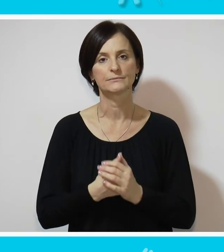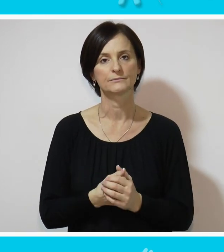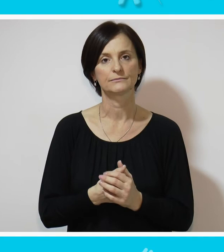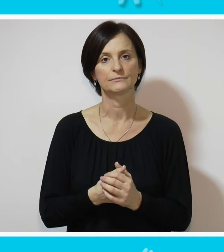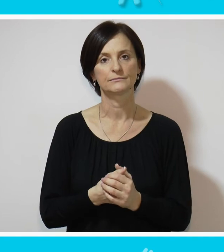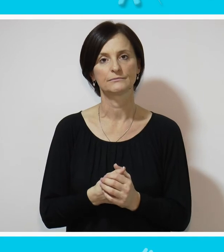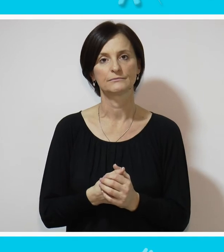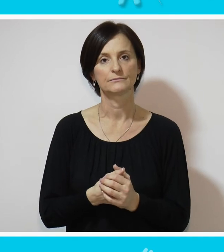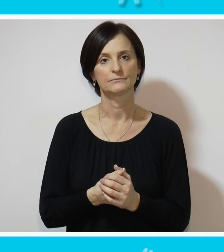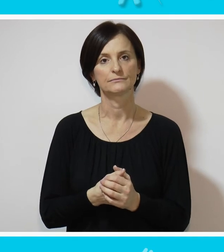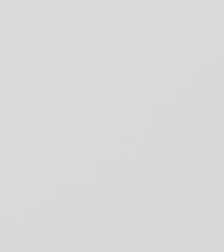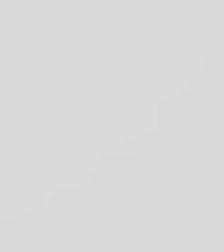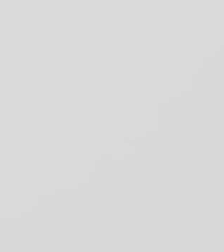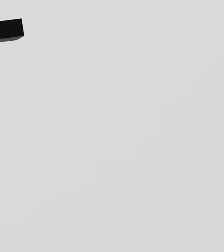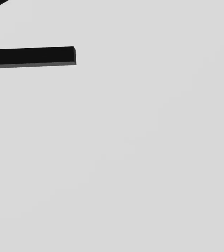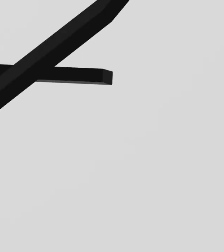takve stvari.